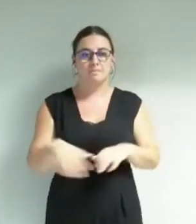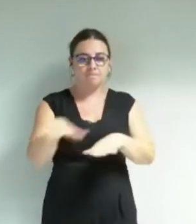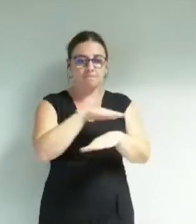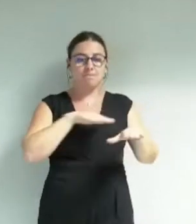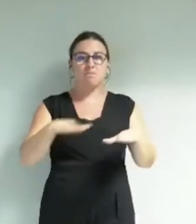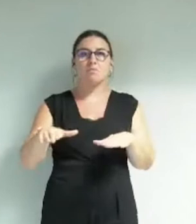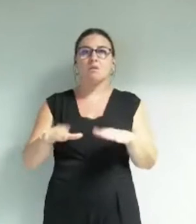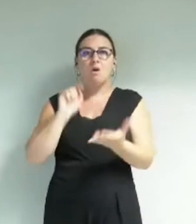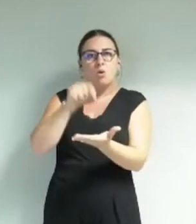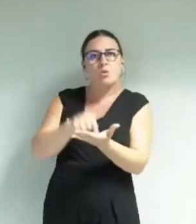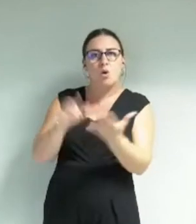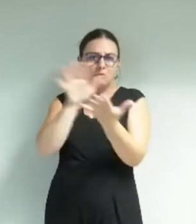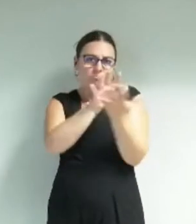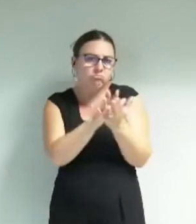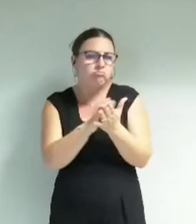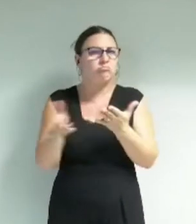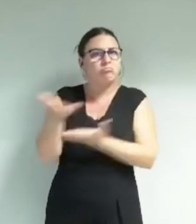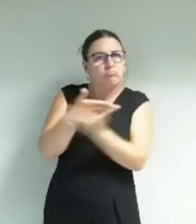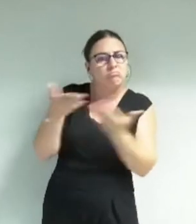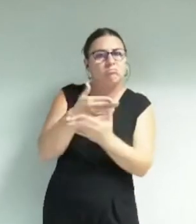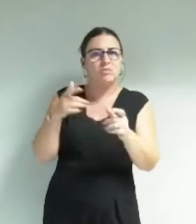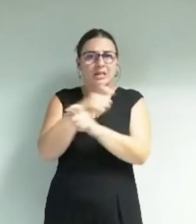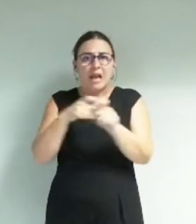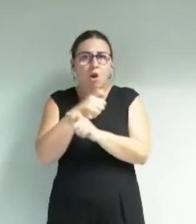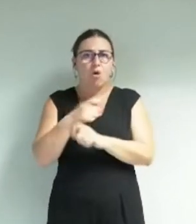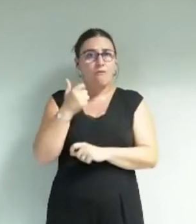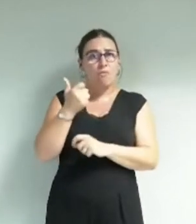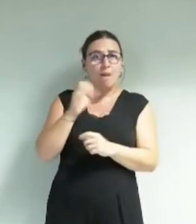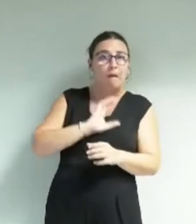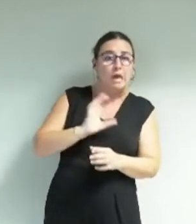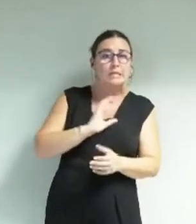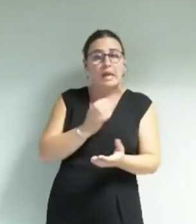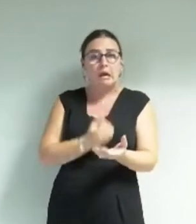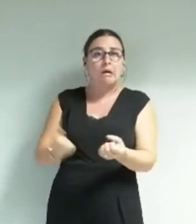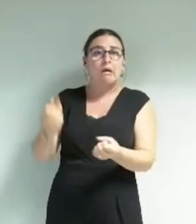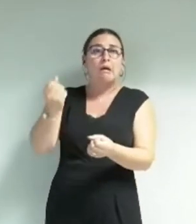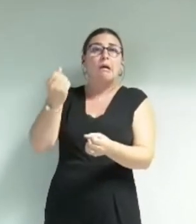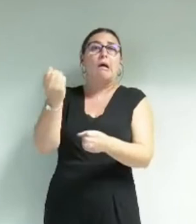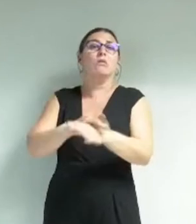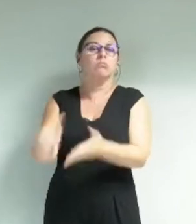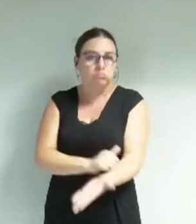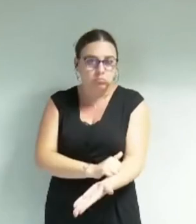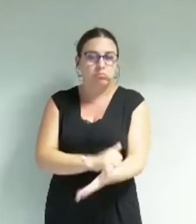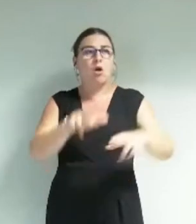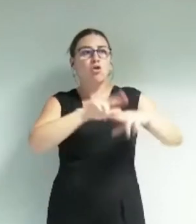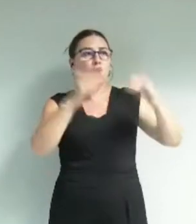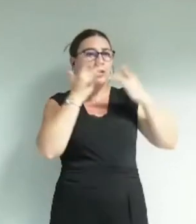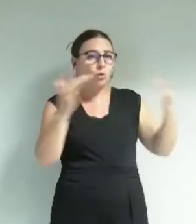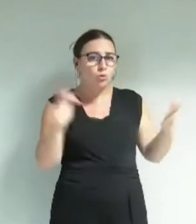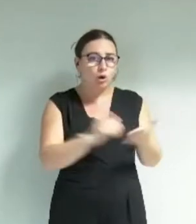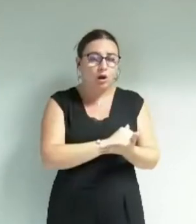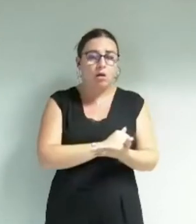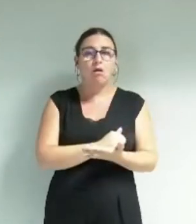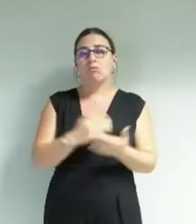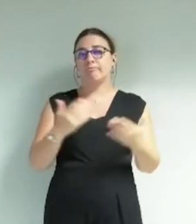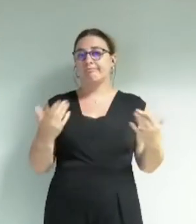de dialogue et de concertation que vous avez tenté d'installer ont été supprimés, chantiers des cultures, où se